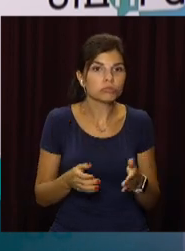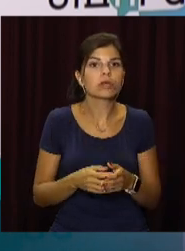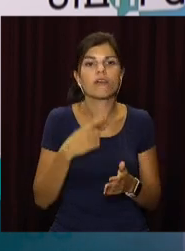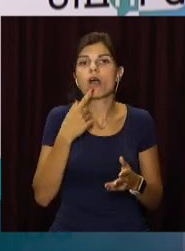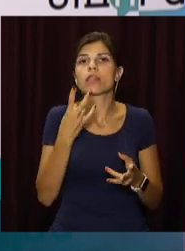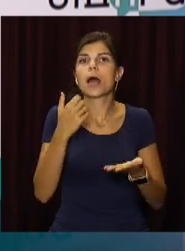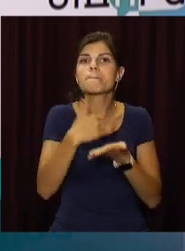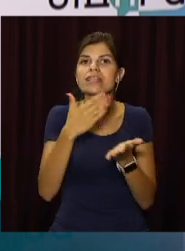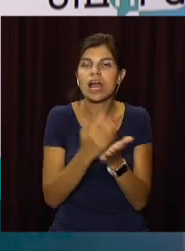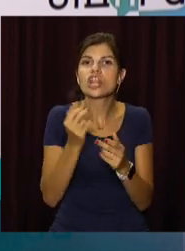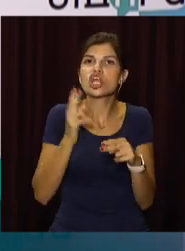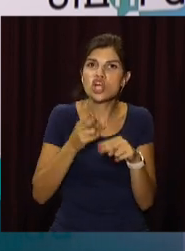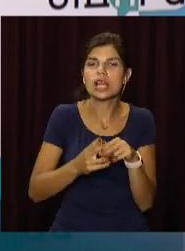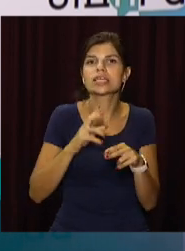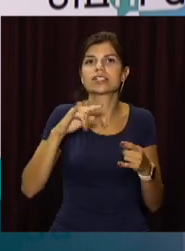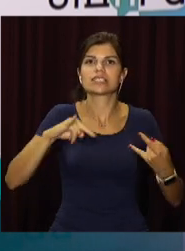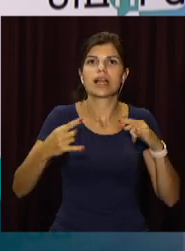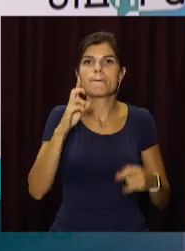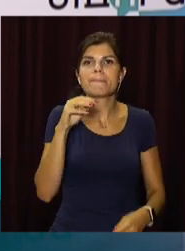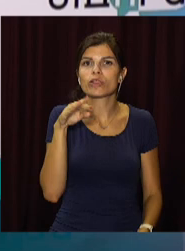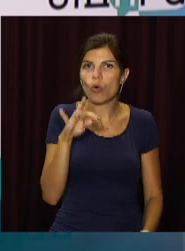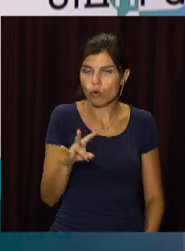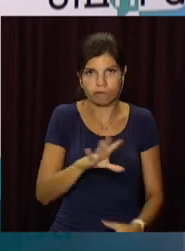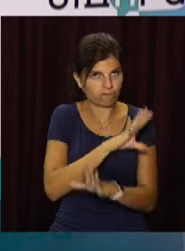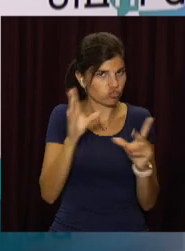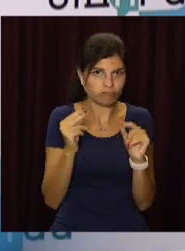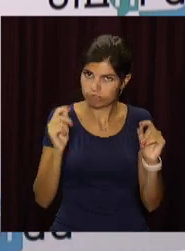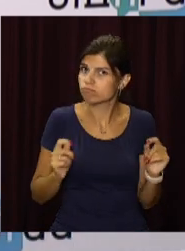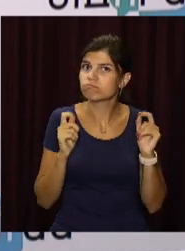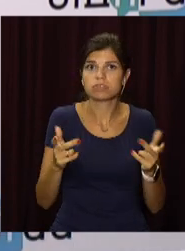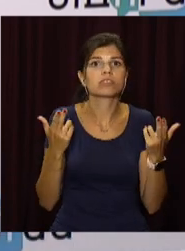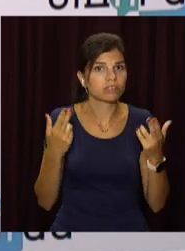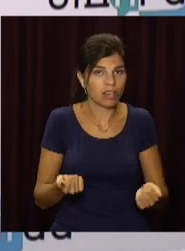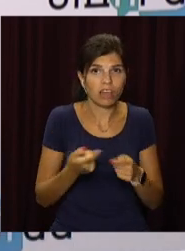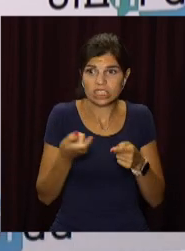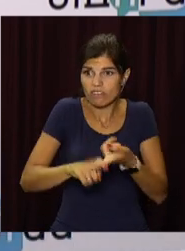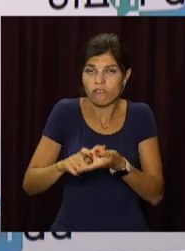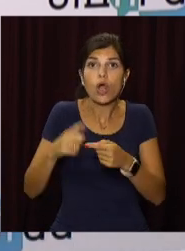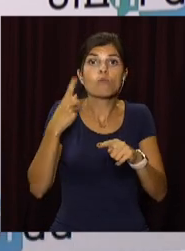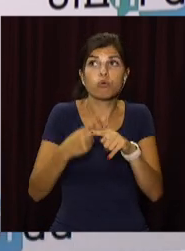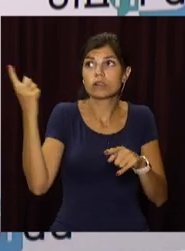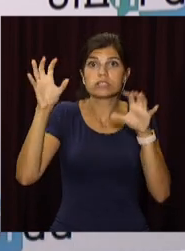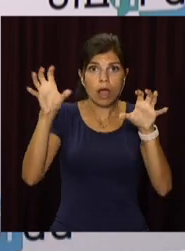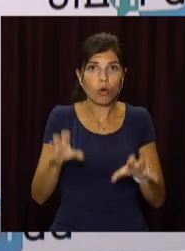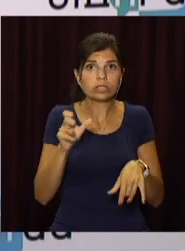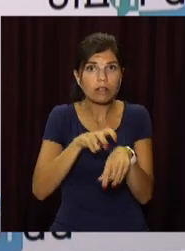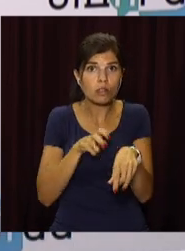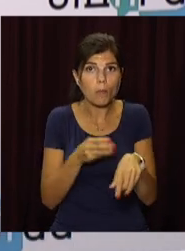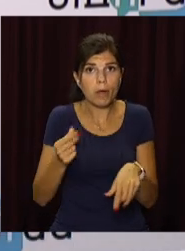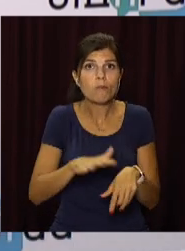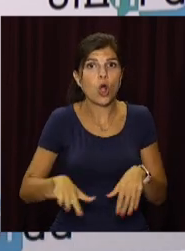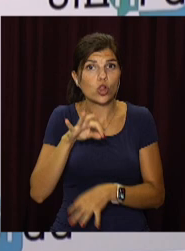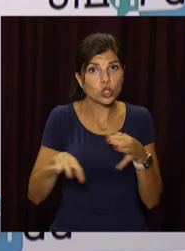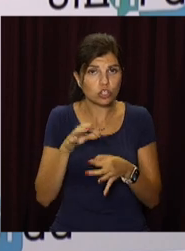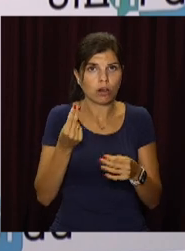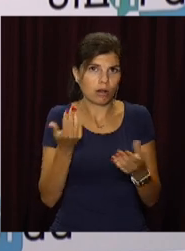матеріали, на железо, на бетон. То ще плюс, в связи з цим законом, вони теж виростуть. І